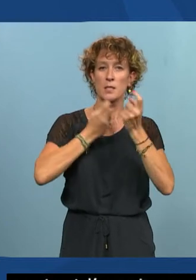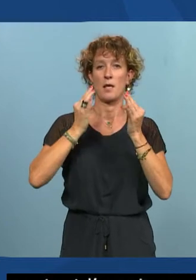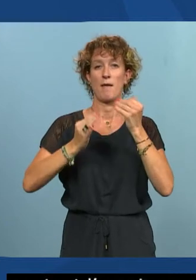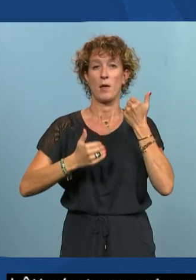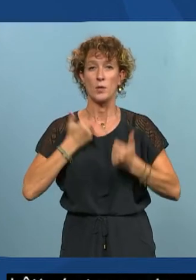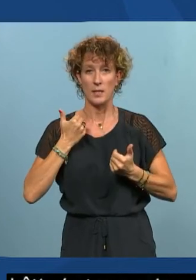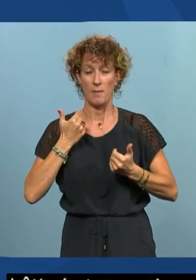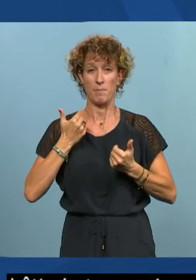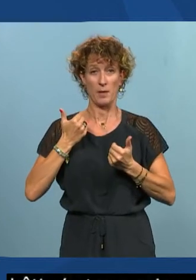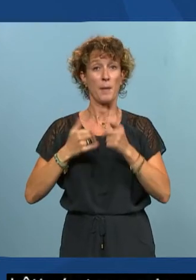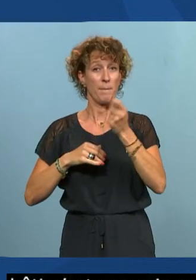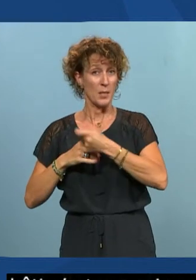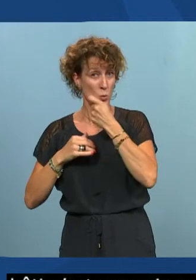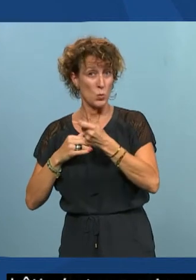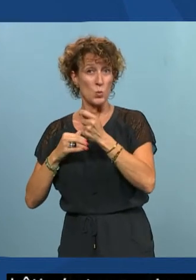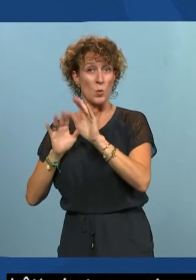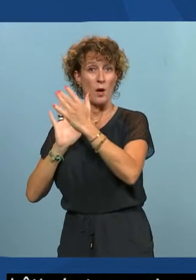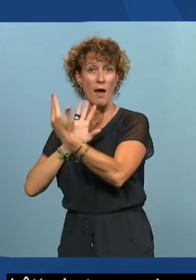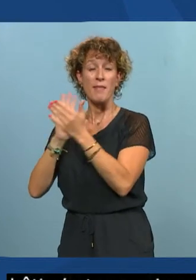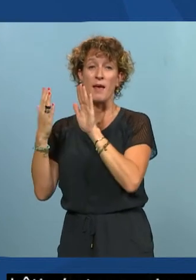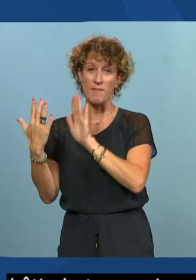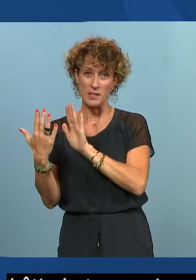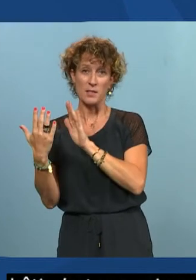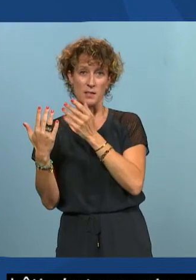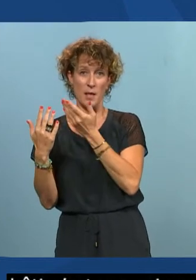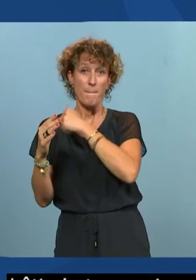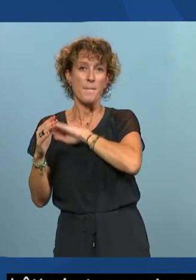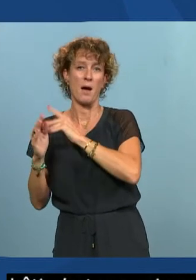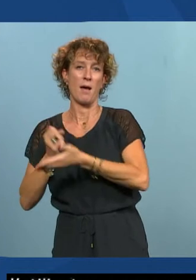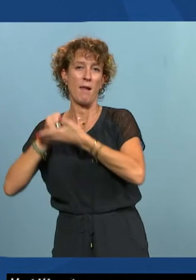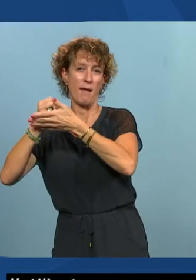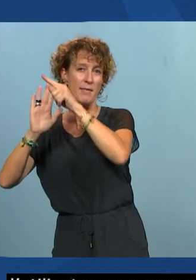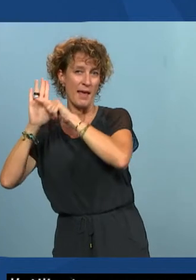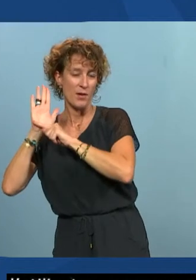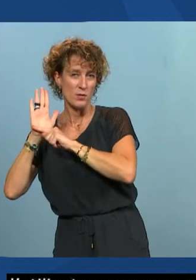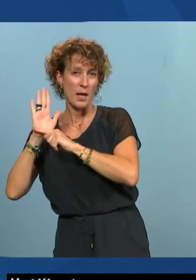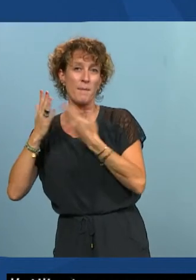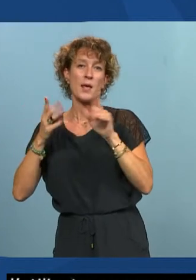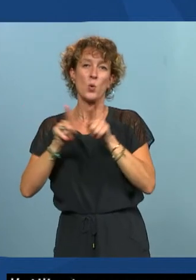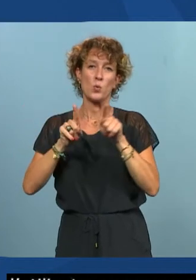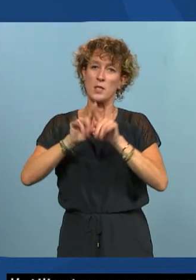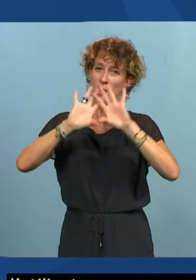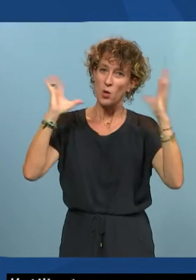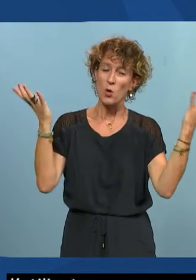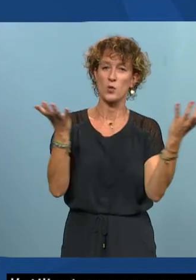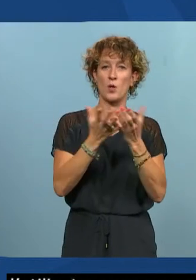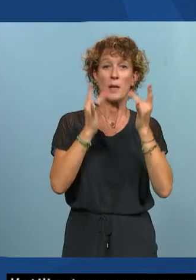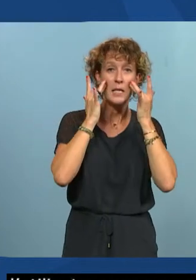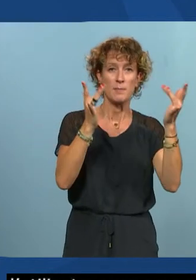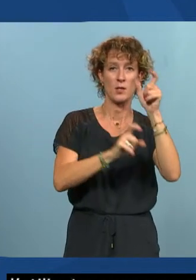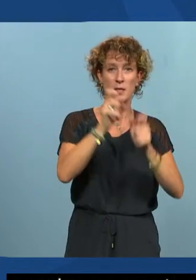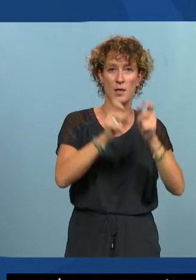interfaces c'est une grosse partie de la thématique d'aujourd'hui via les référentiels qui sont là pour nous aider mais aussi dans leur ensemble l'expérience des utilisateurs